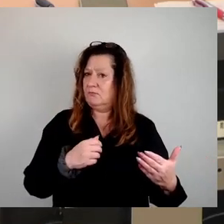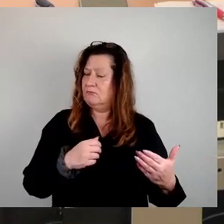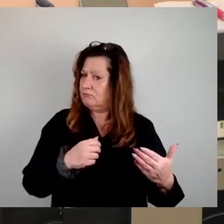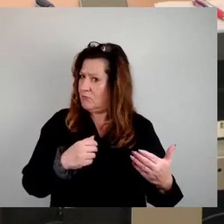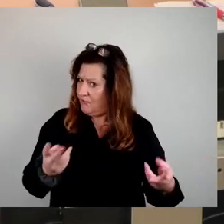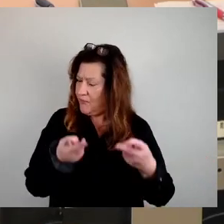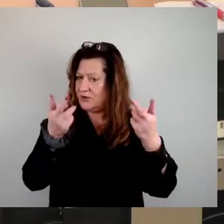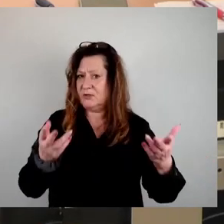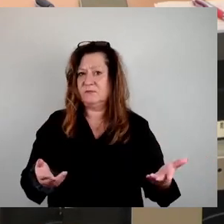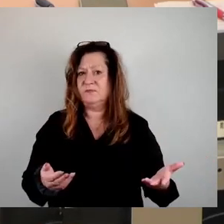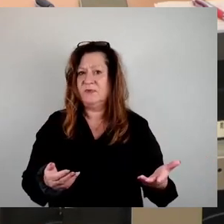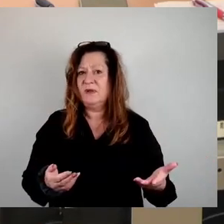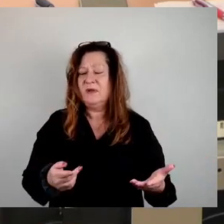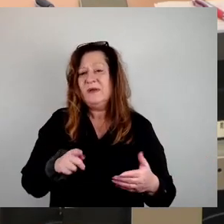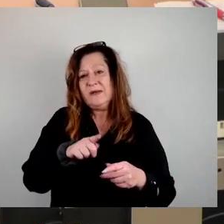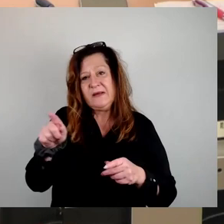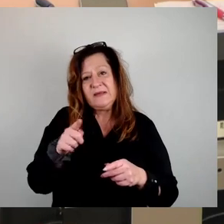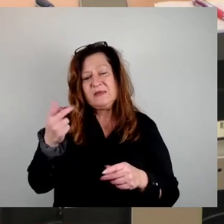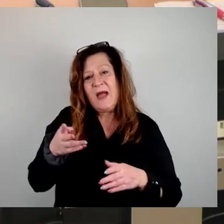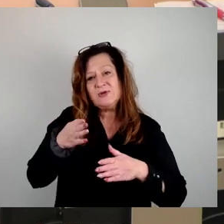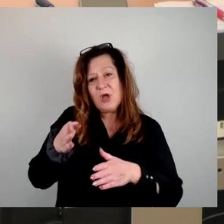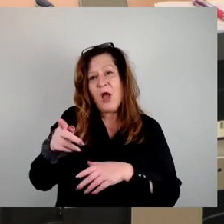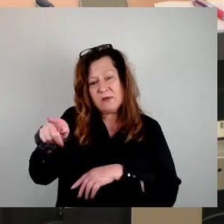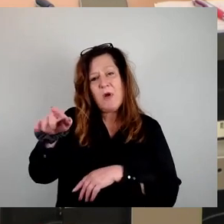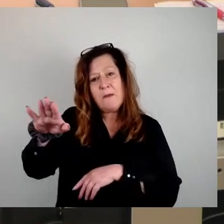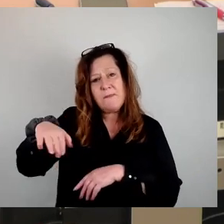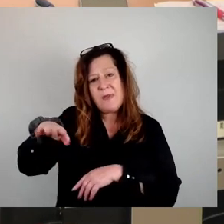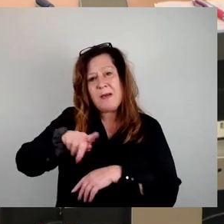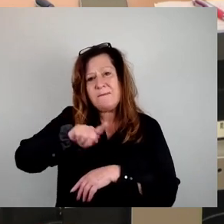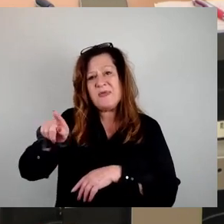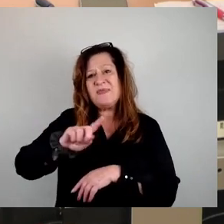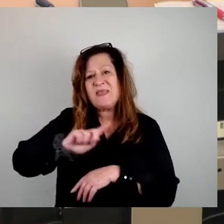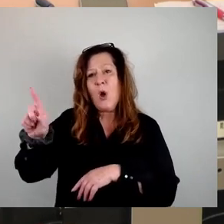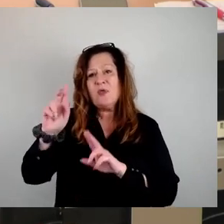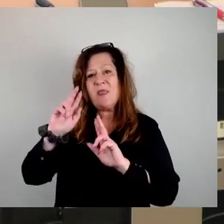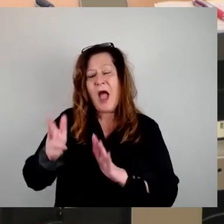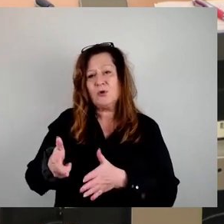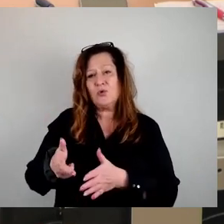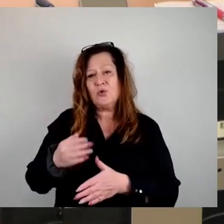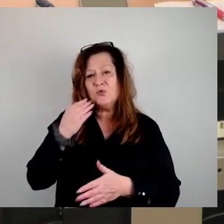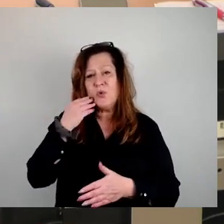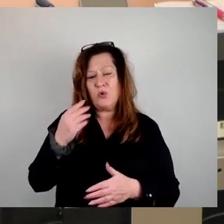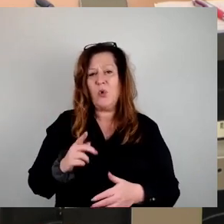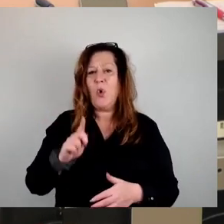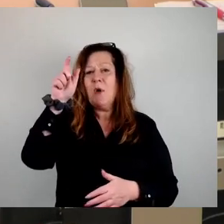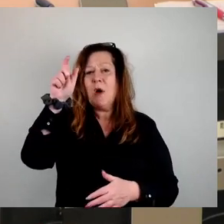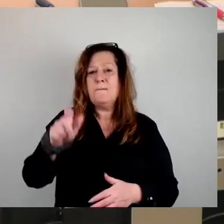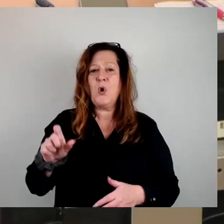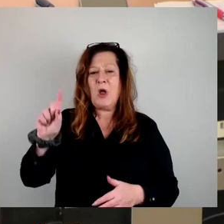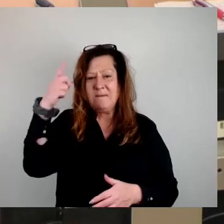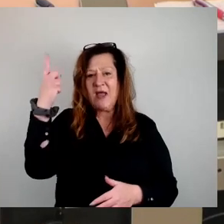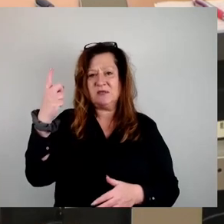Weg und der Windmühlenstraße bieten Platz für bis zu 1.800 Wohnungen. Der Herr Oberbürgermeister hat diese Zahl gerade noch einmal bestätigt.